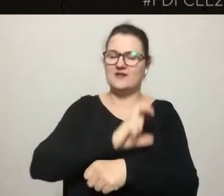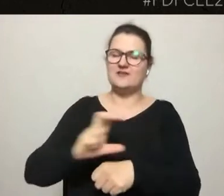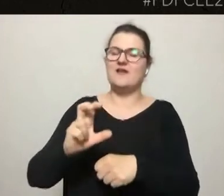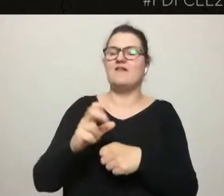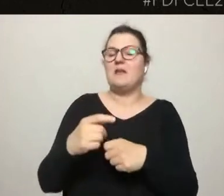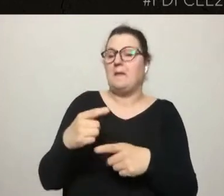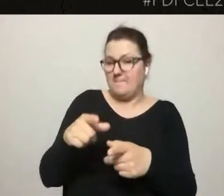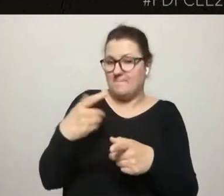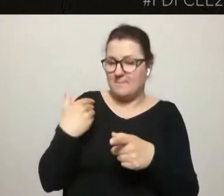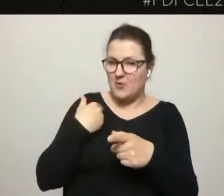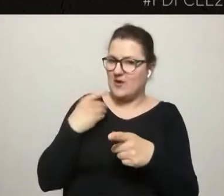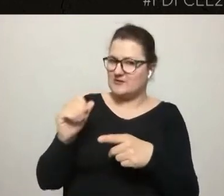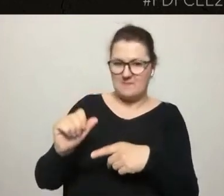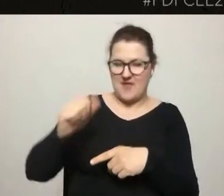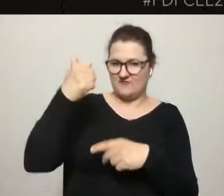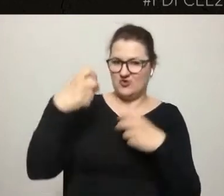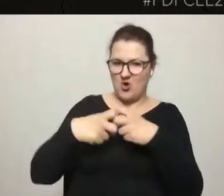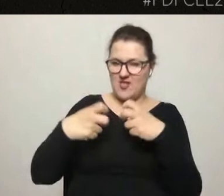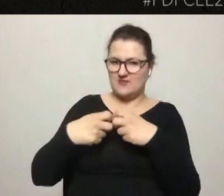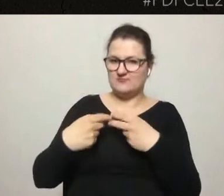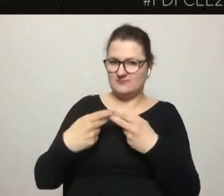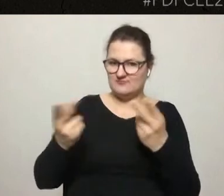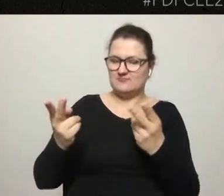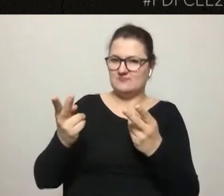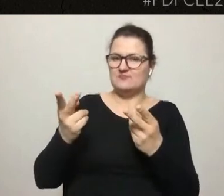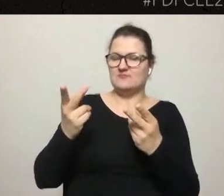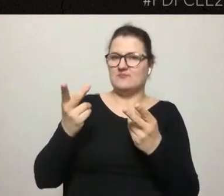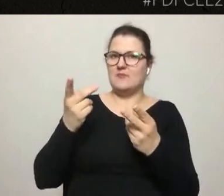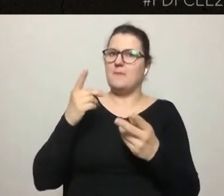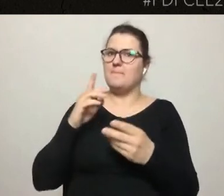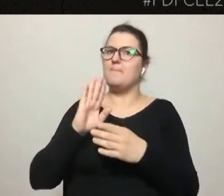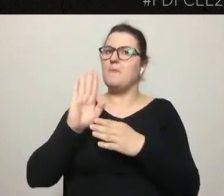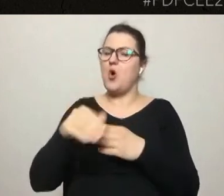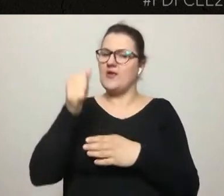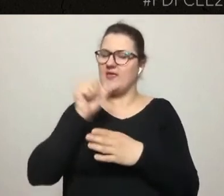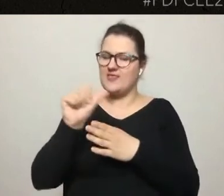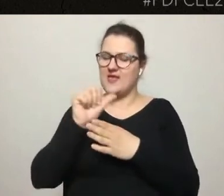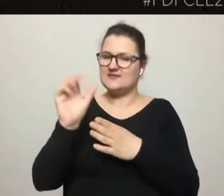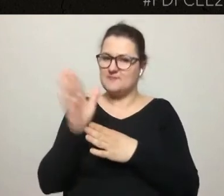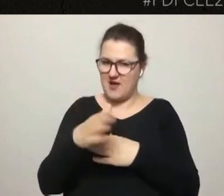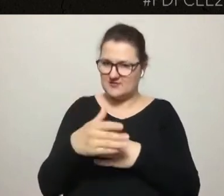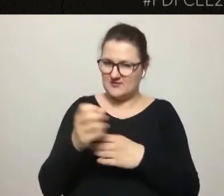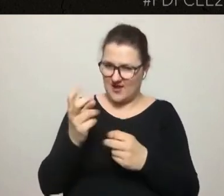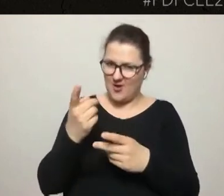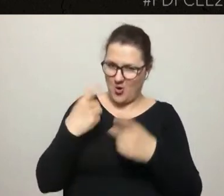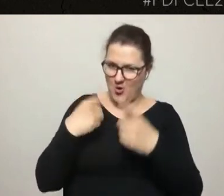po 11 marca i będziesz chyba też o tym nam opowiadał. Tak jest.